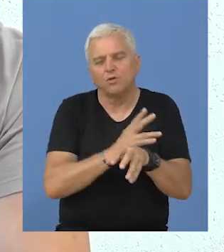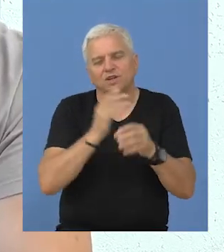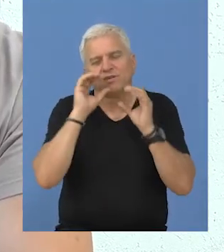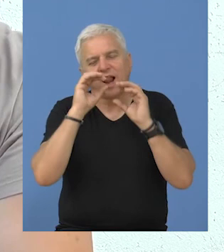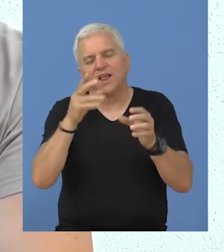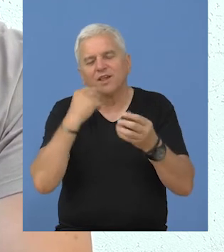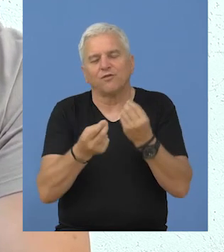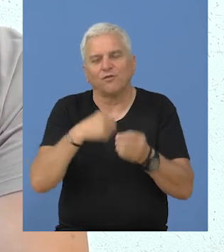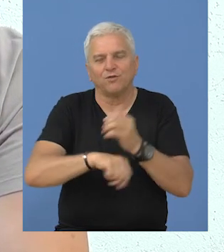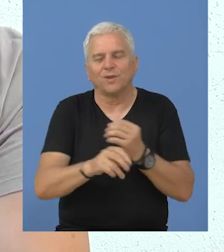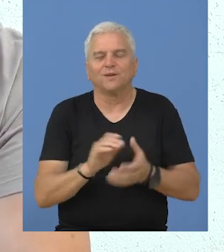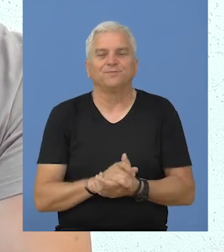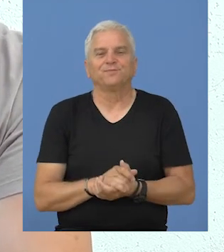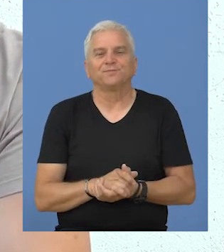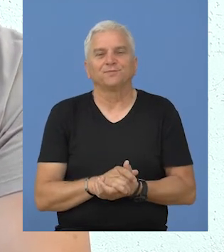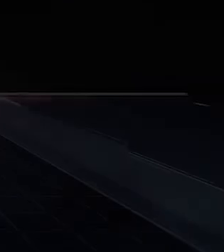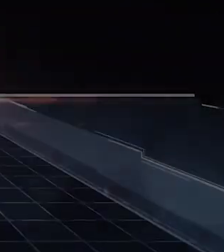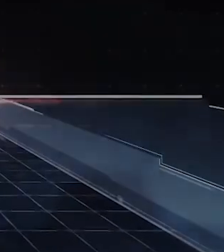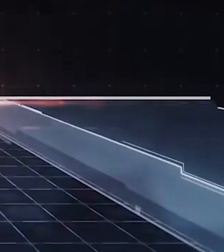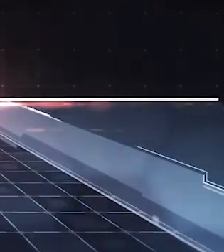publika dođe u gradište da uživa u gradište.